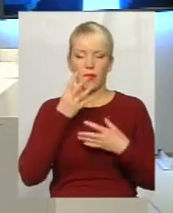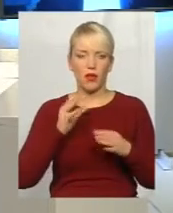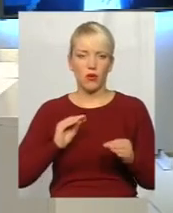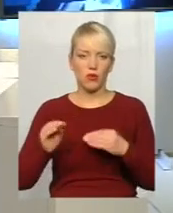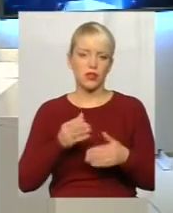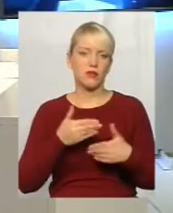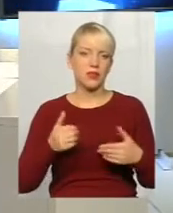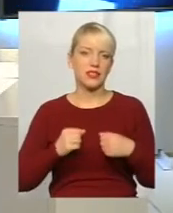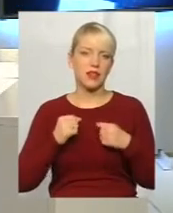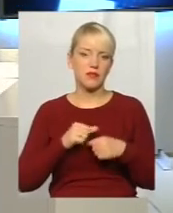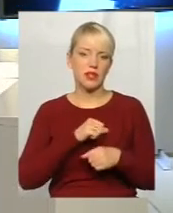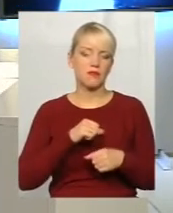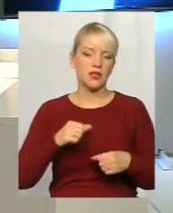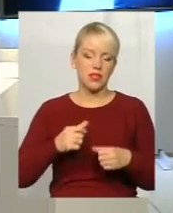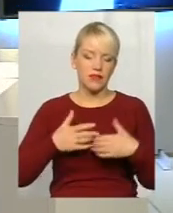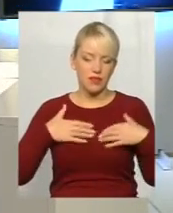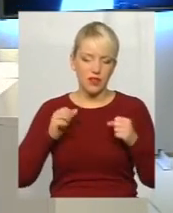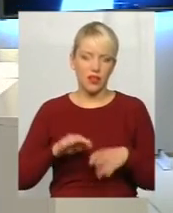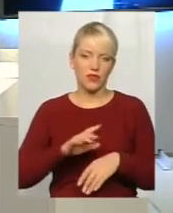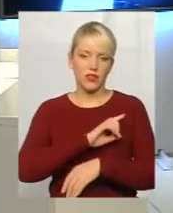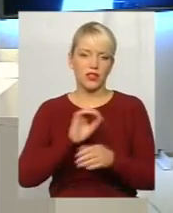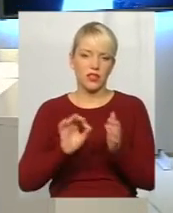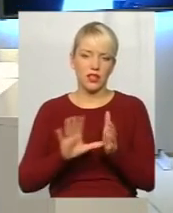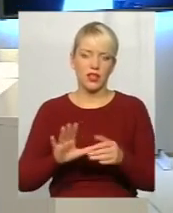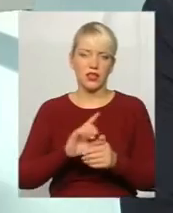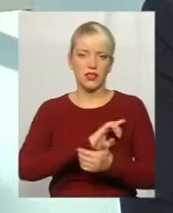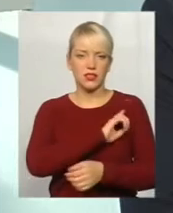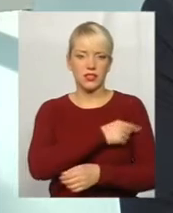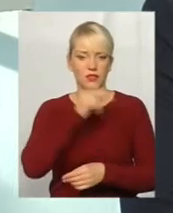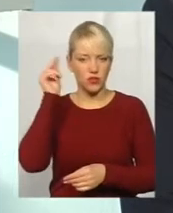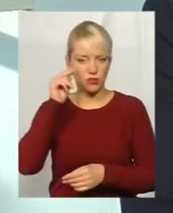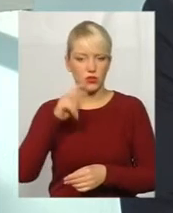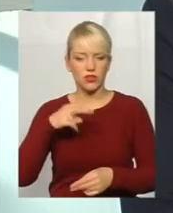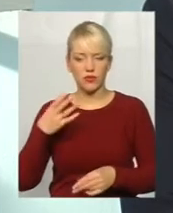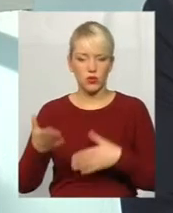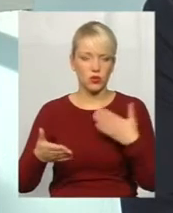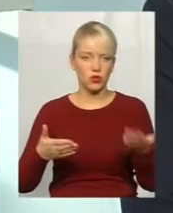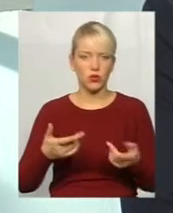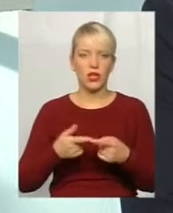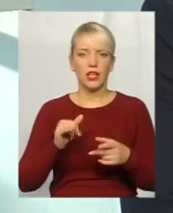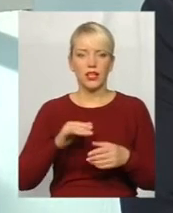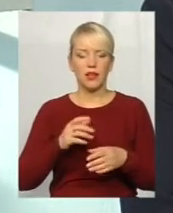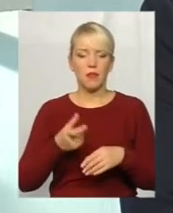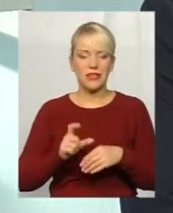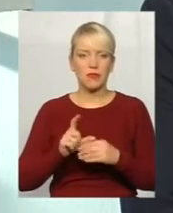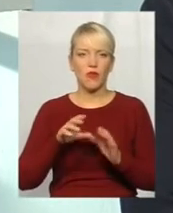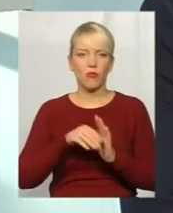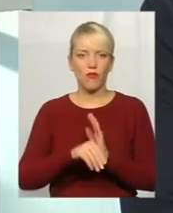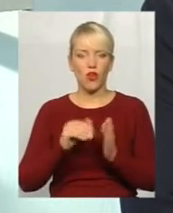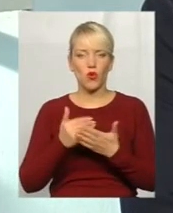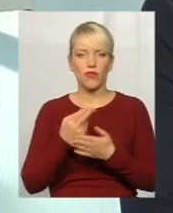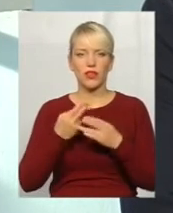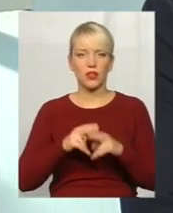максимально вкладати енергію, сил, вчимося один другого і максимально впроваджуємо не тільки нові технології, а